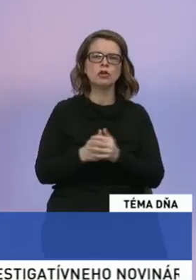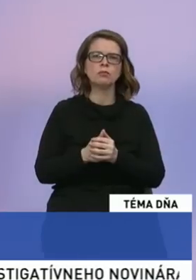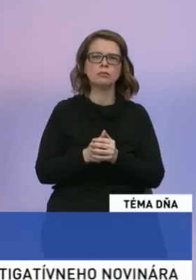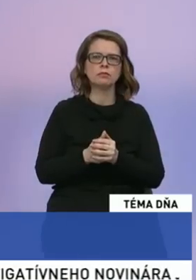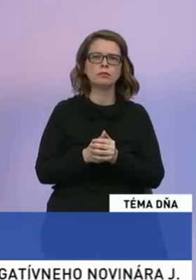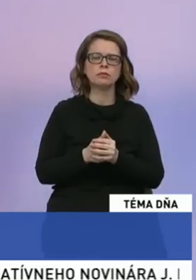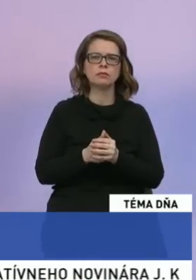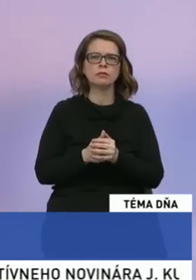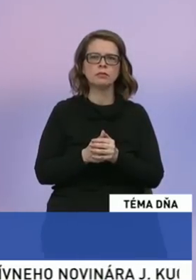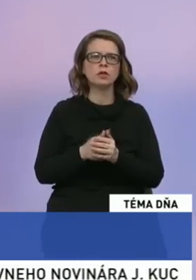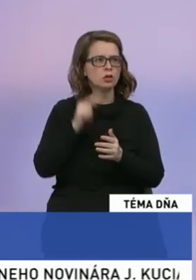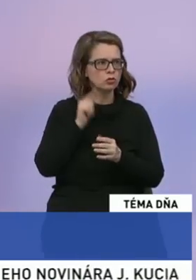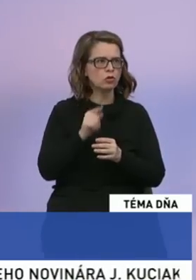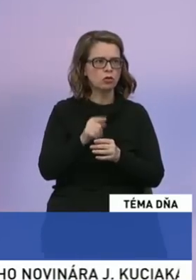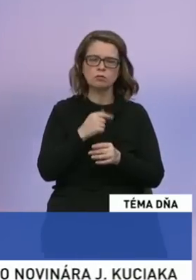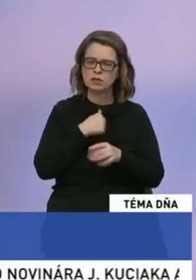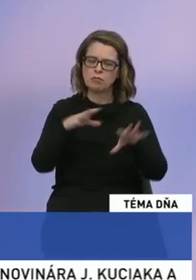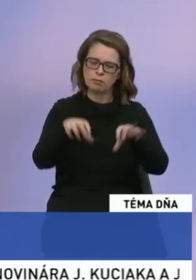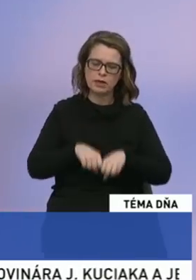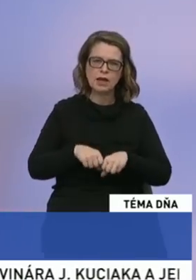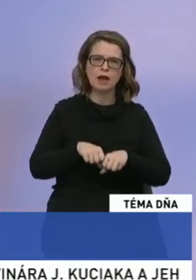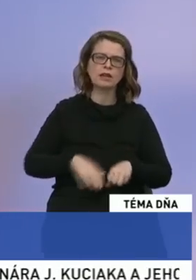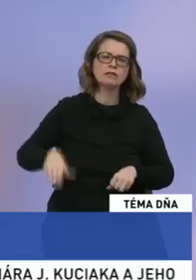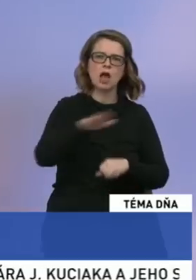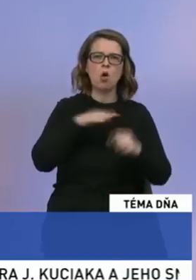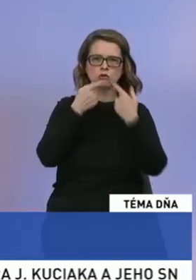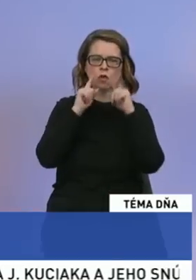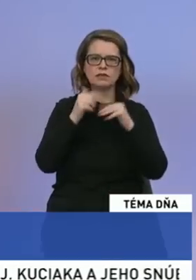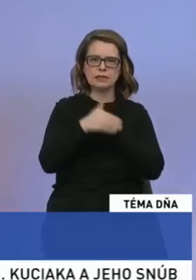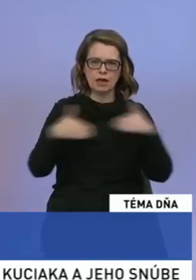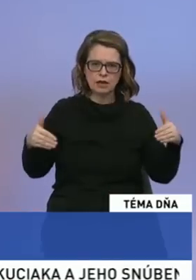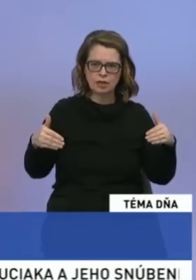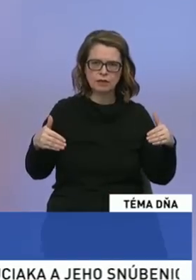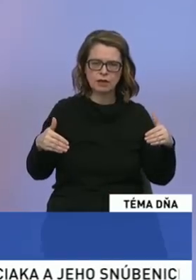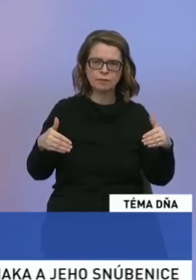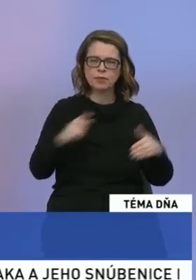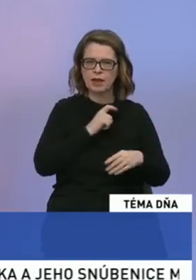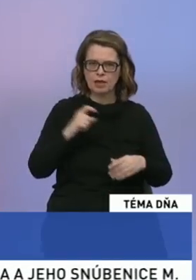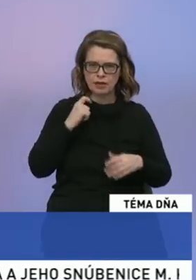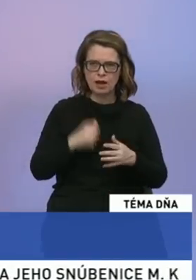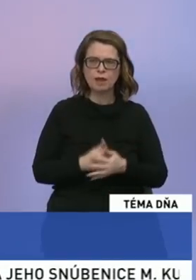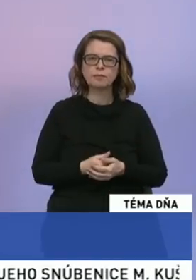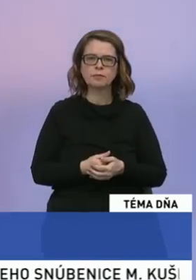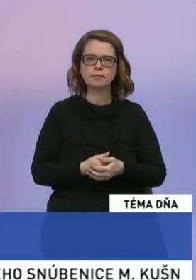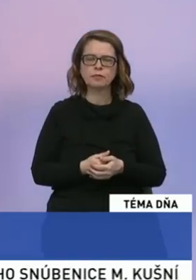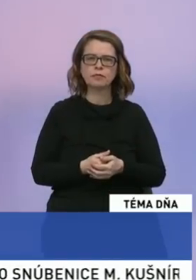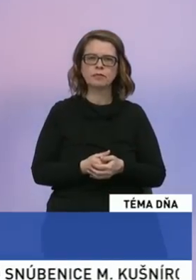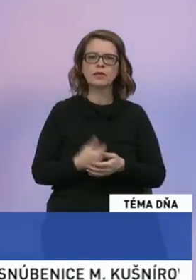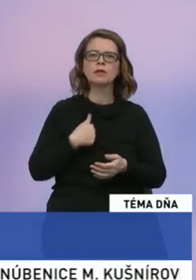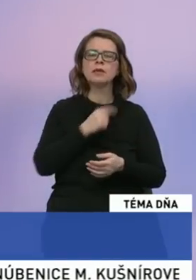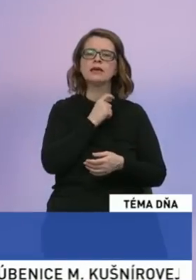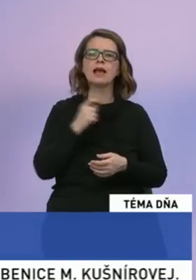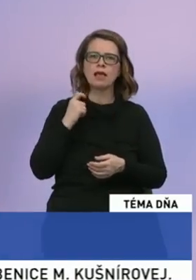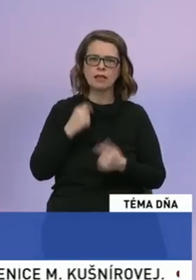určitý úzus, ktorý sme prijali na celoslovenskej rade KDH. KDH